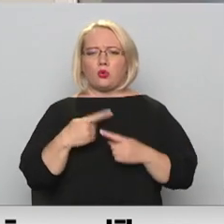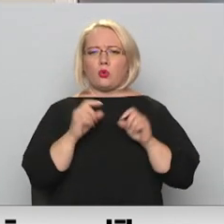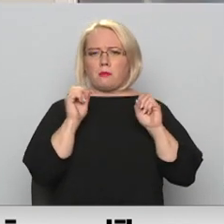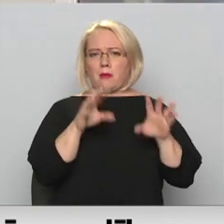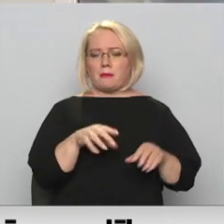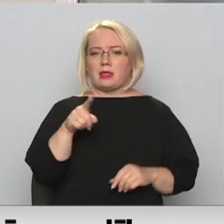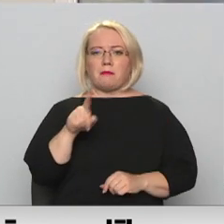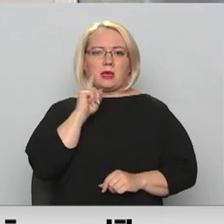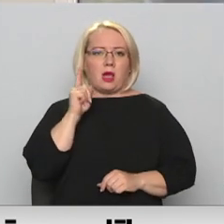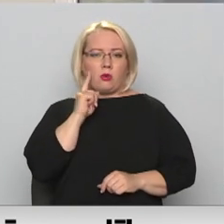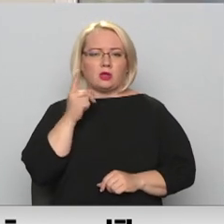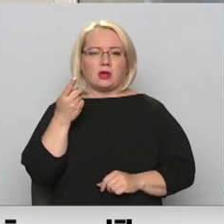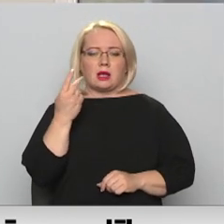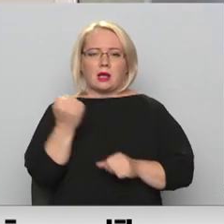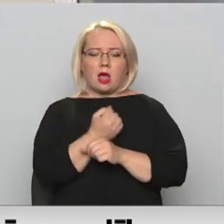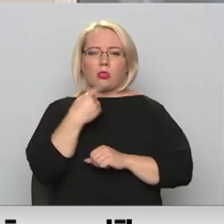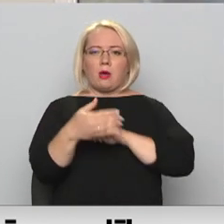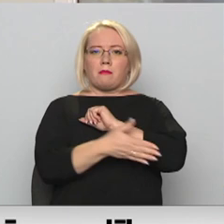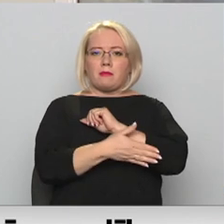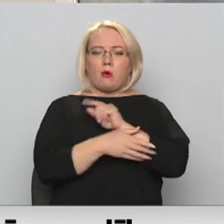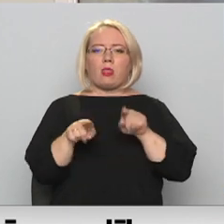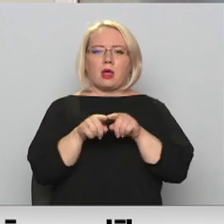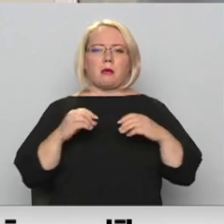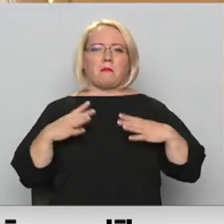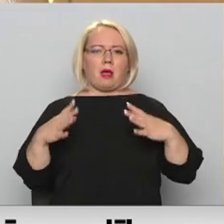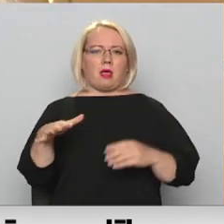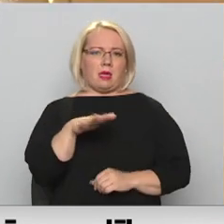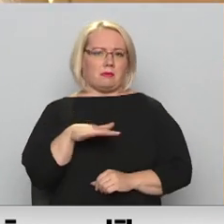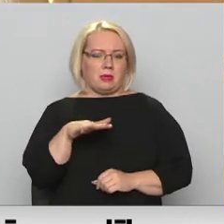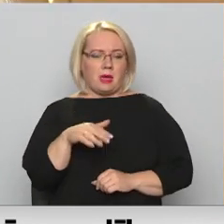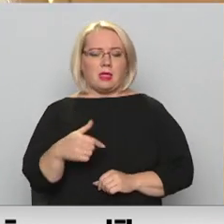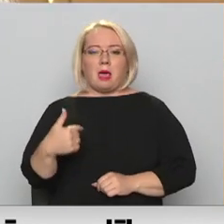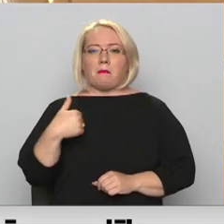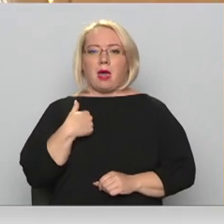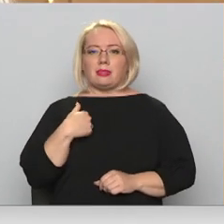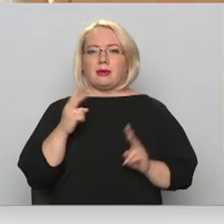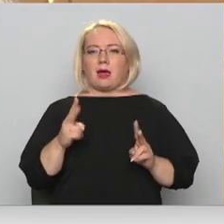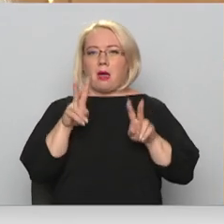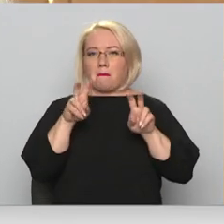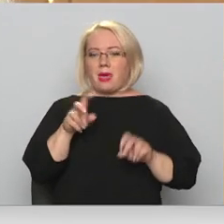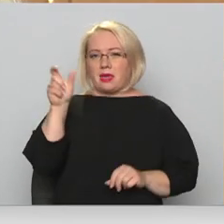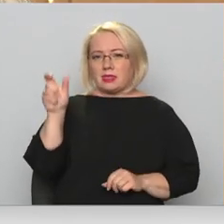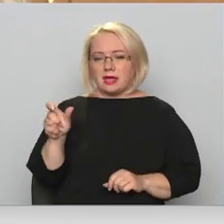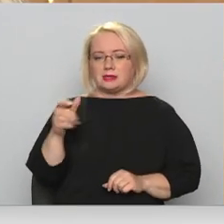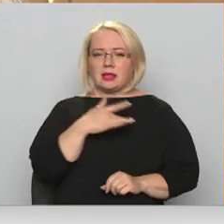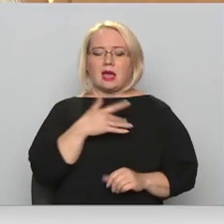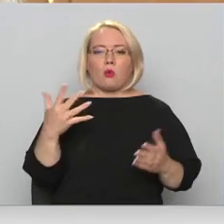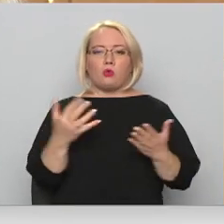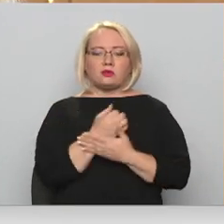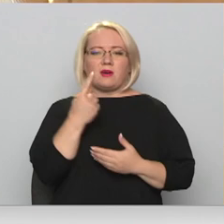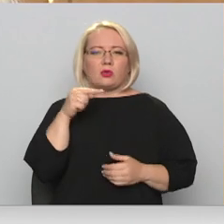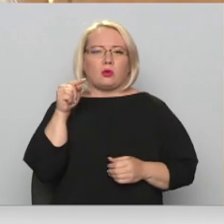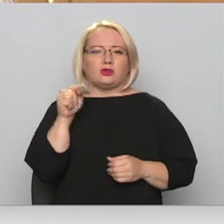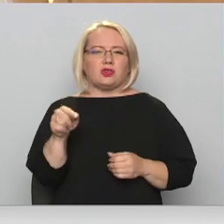bija jaunieši gan notrūcīgām, gan ļoti pārtikušām ģimenēm. Man pašākā pētniecē likās tāda mazā uzvaru no šīs kampaņas,